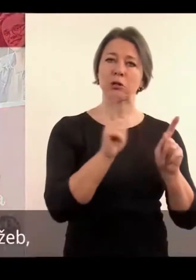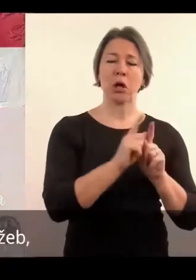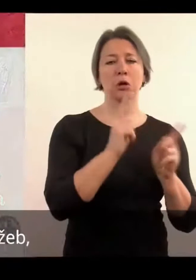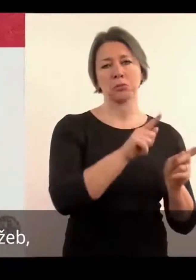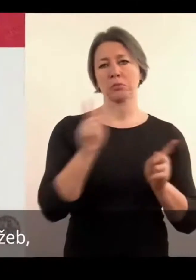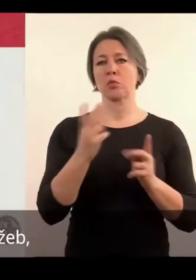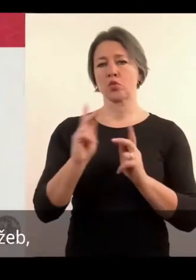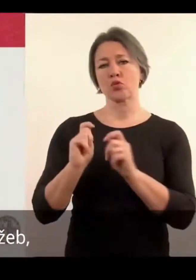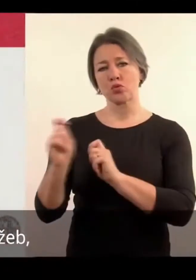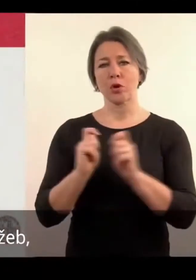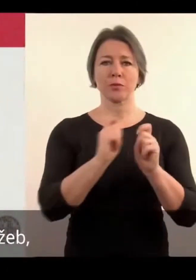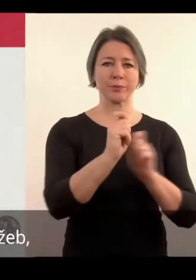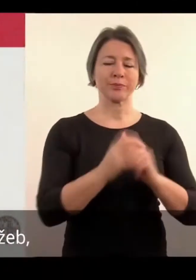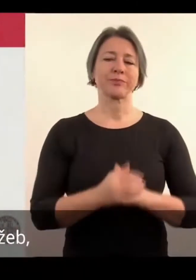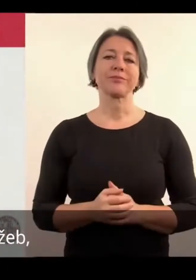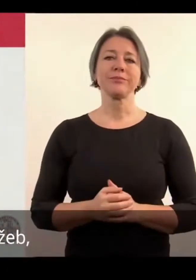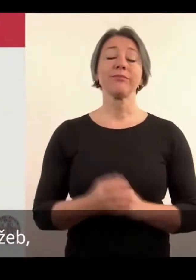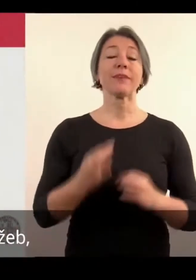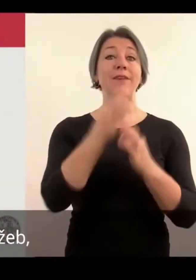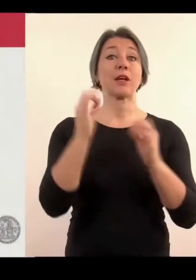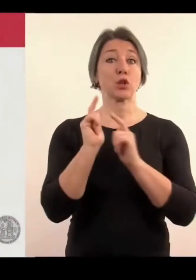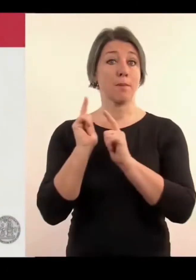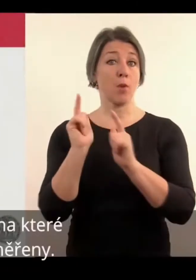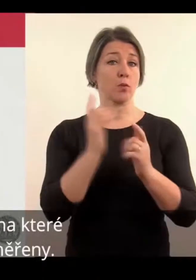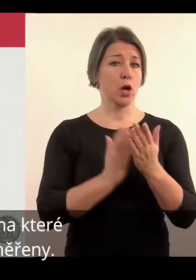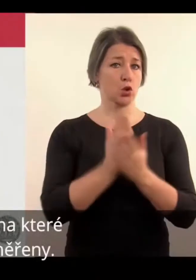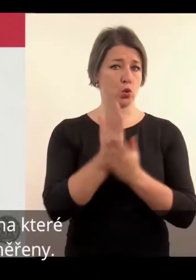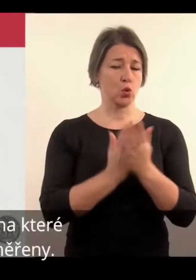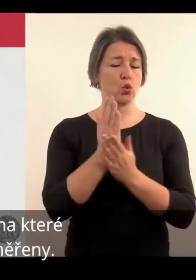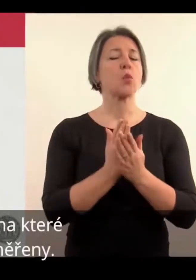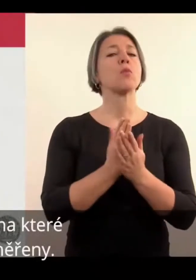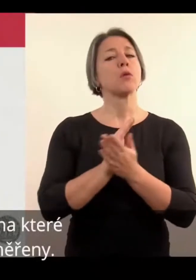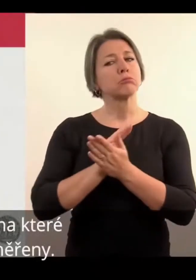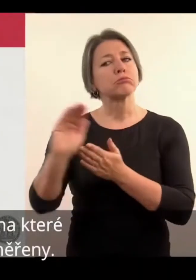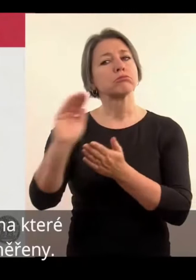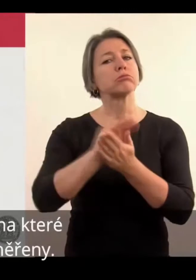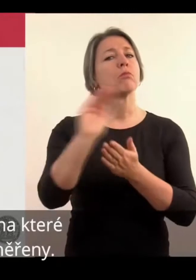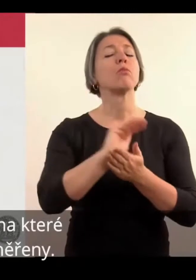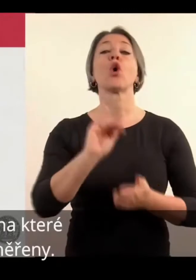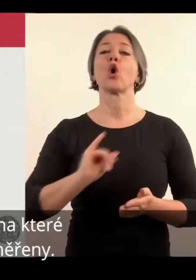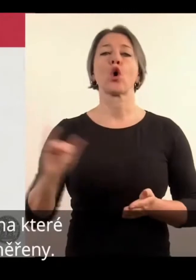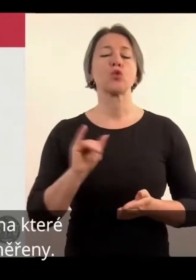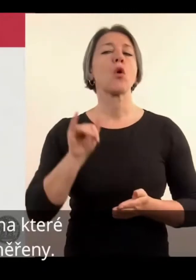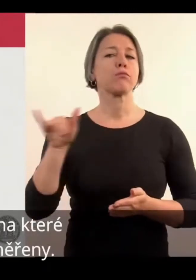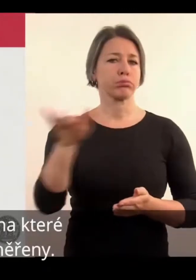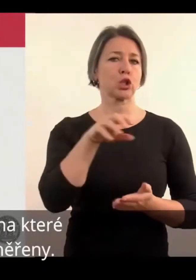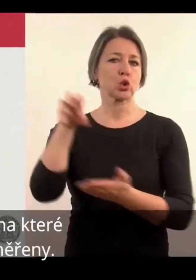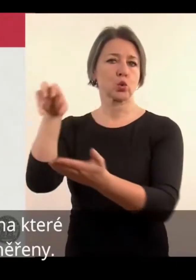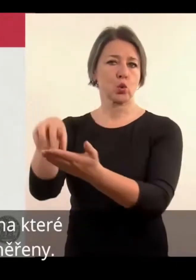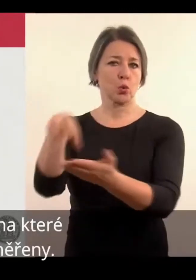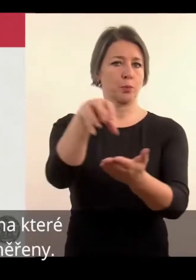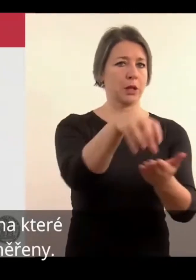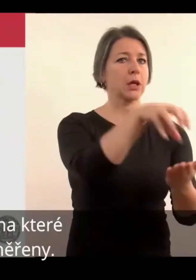Co se týče podpůrných služeb, tak jsou určité cílové skupiny, na které jsou tyto podpůrné služby